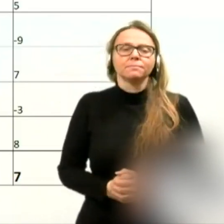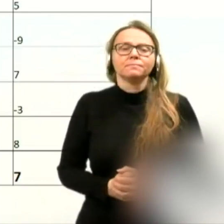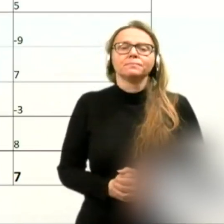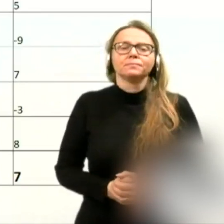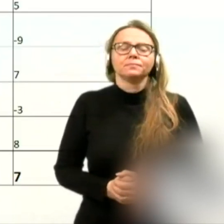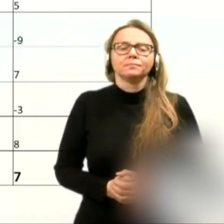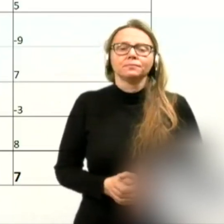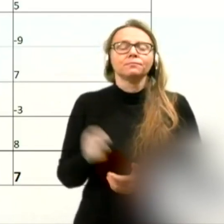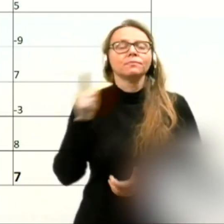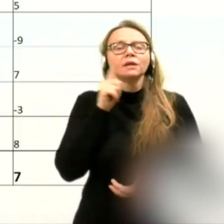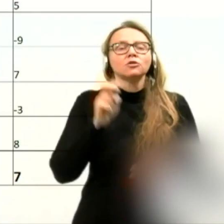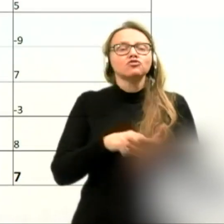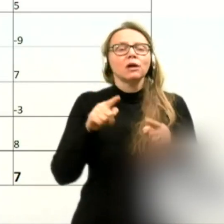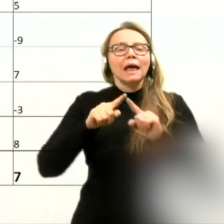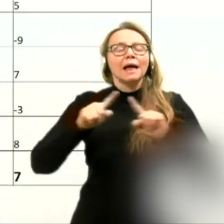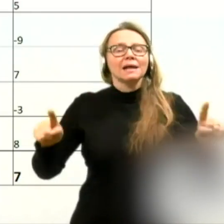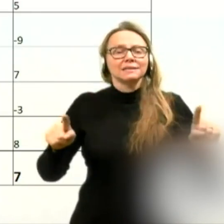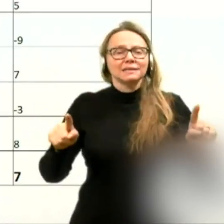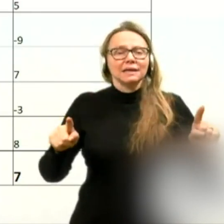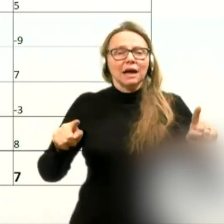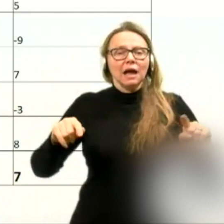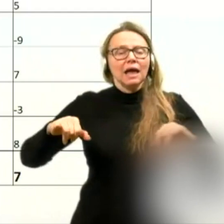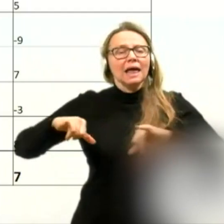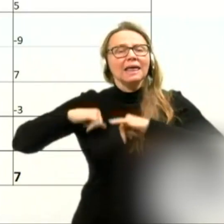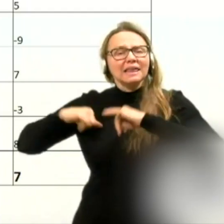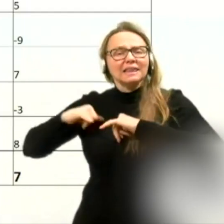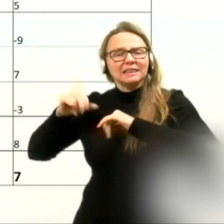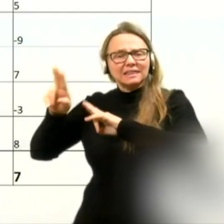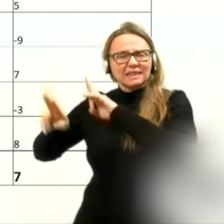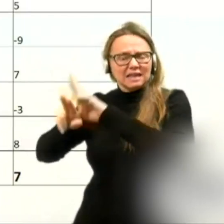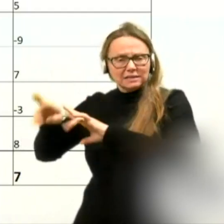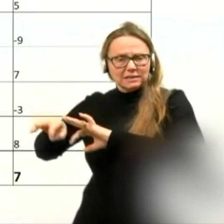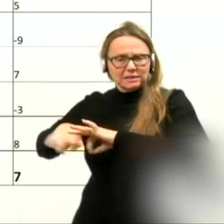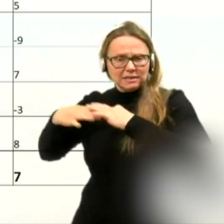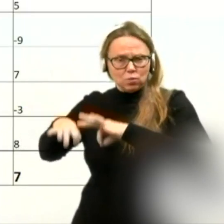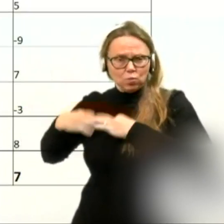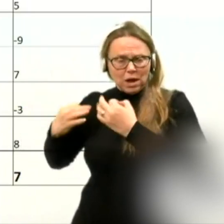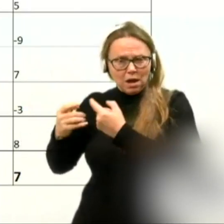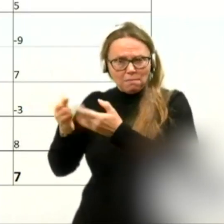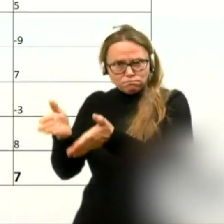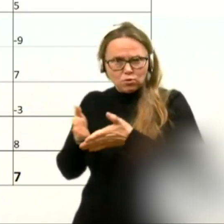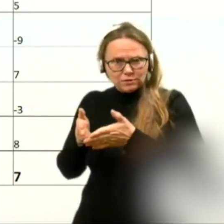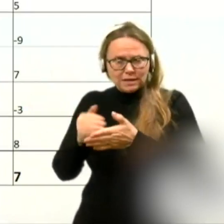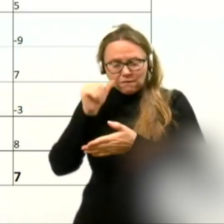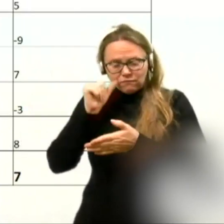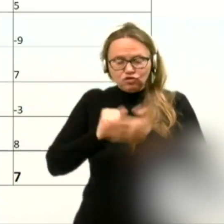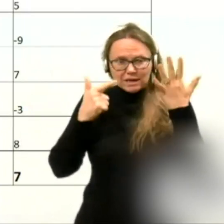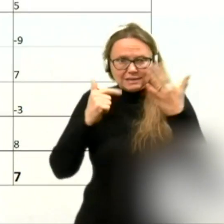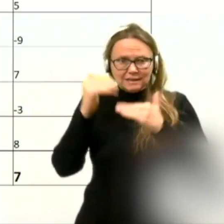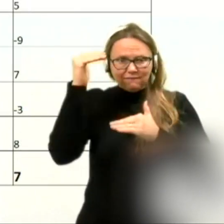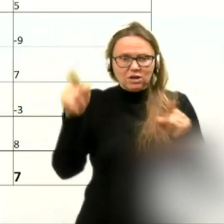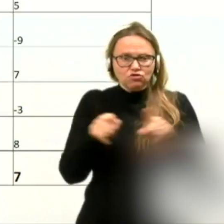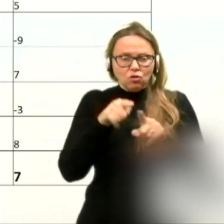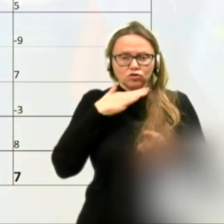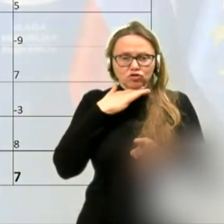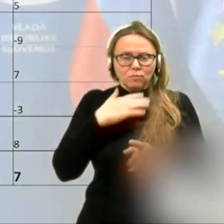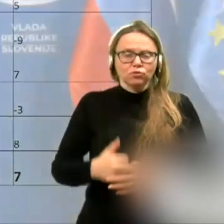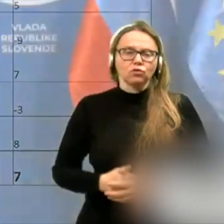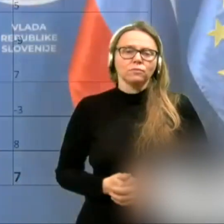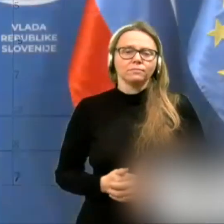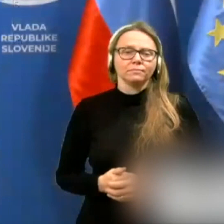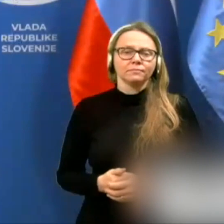In še razlika v intenzivnih posteljah, torej včeraj je sedem več, kot v soboto.